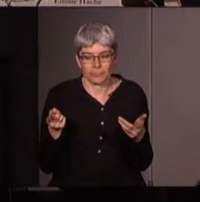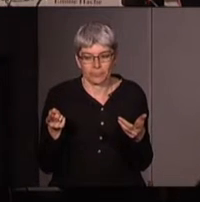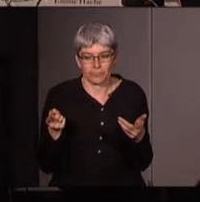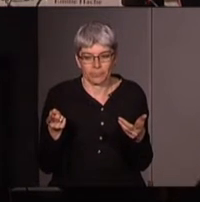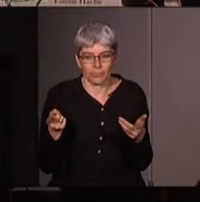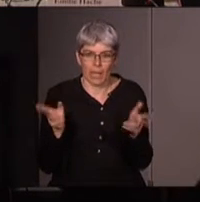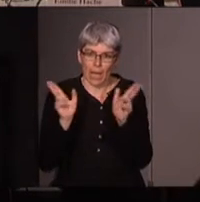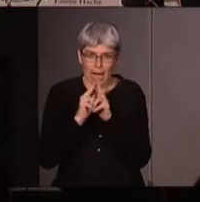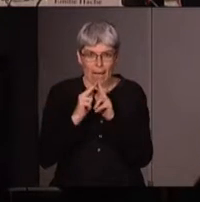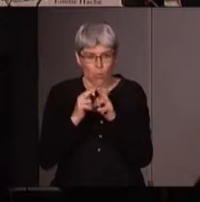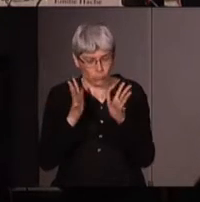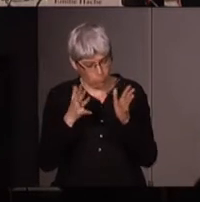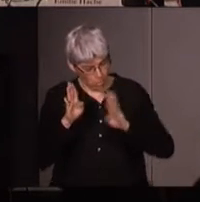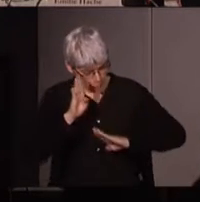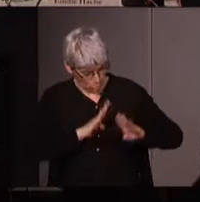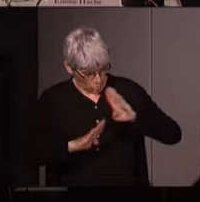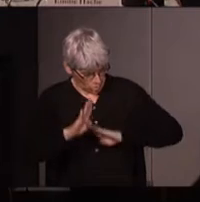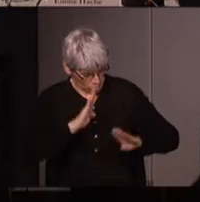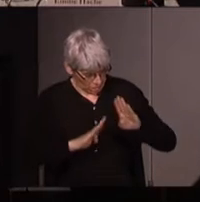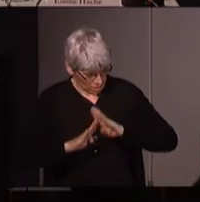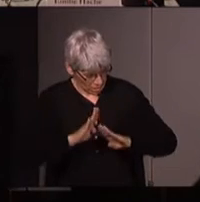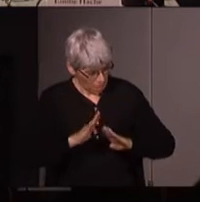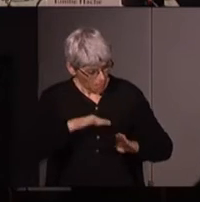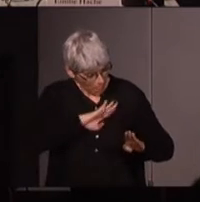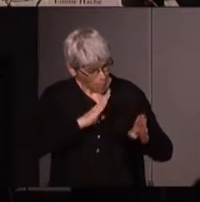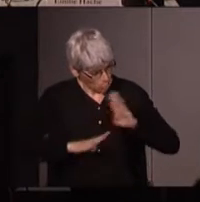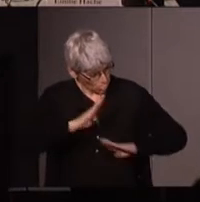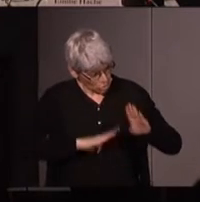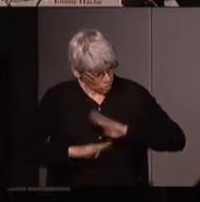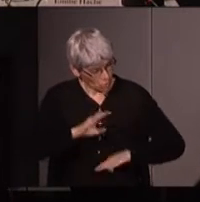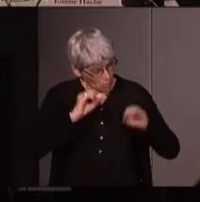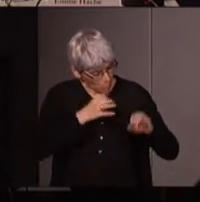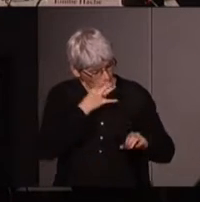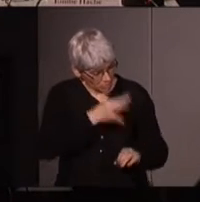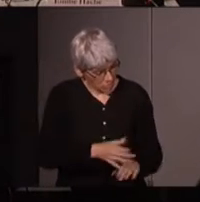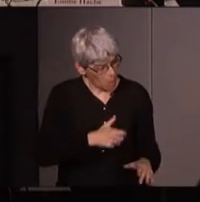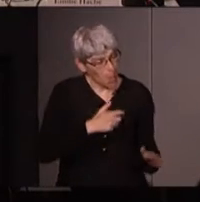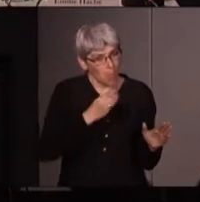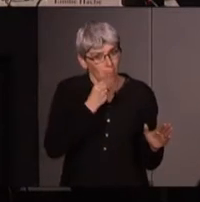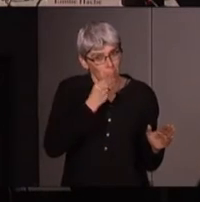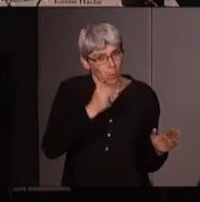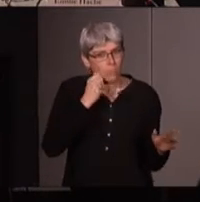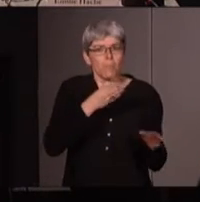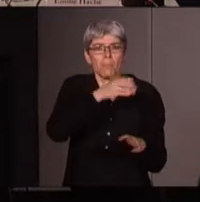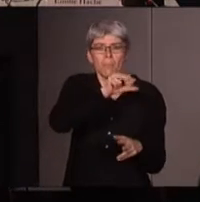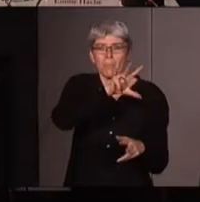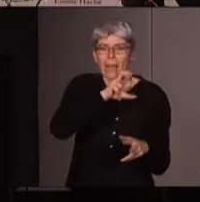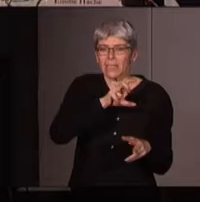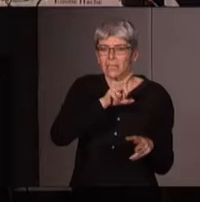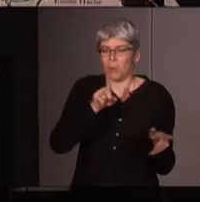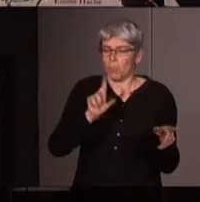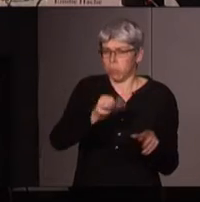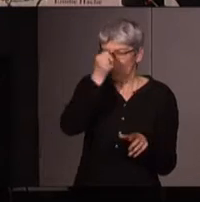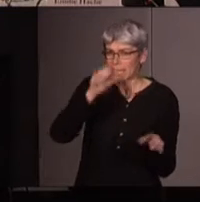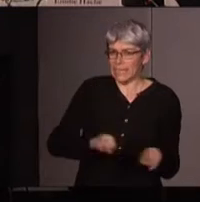raconte comment la biologie a servi pour justifier le racisme c'est-à-dire qu'on va expliquer Marx aussi est le premier à dénaturaliser les rapports